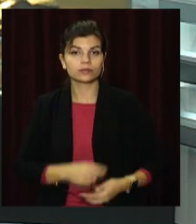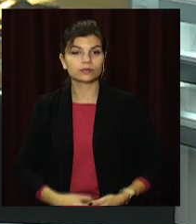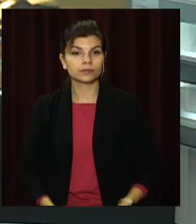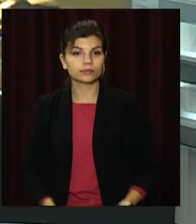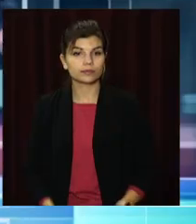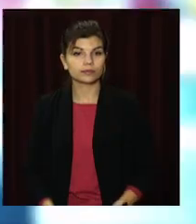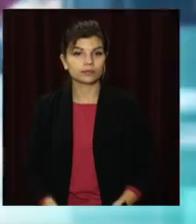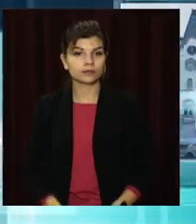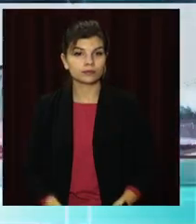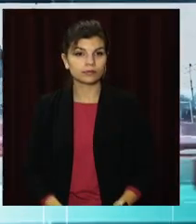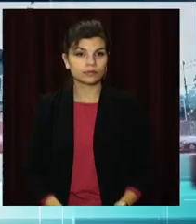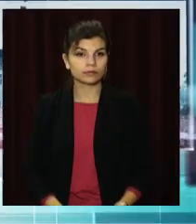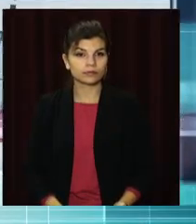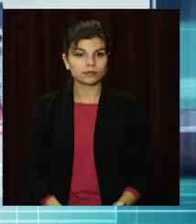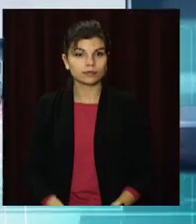журналістів.